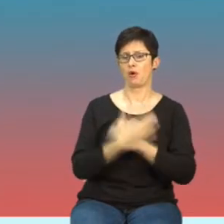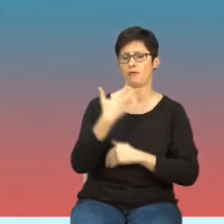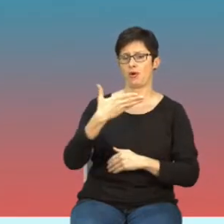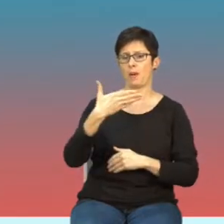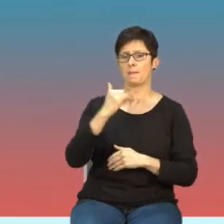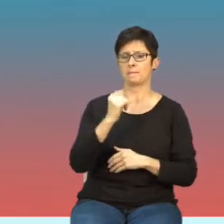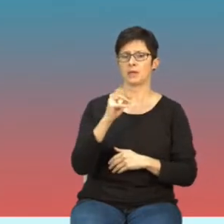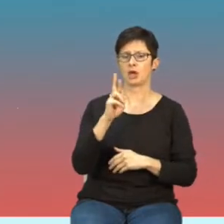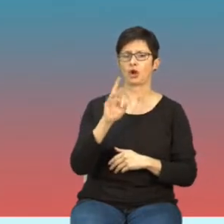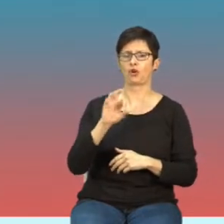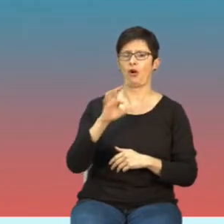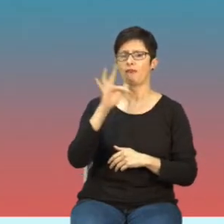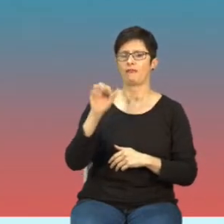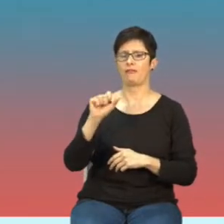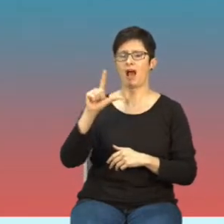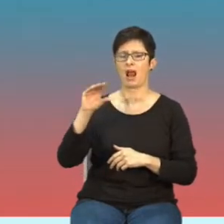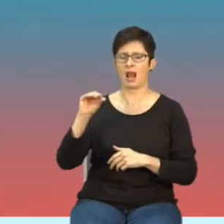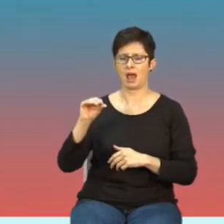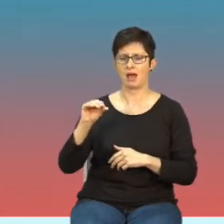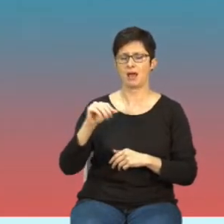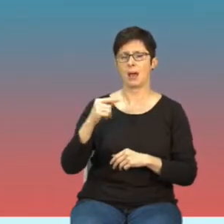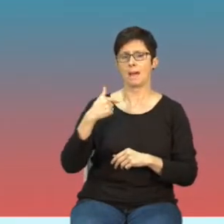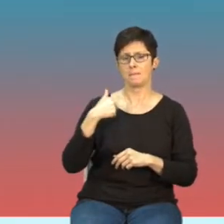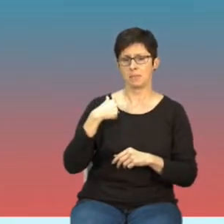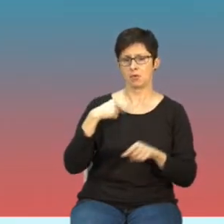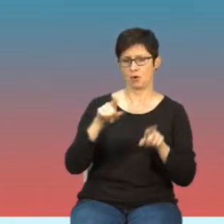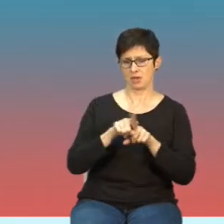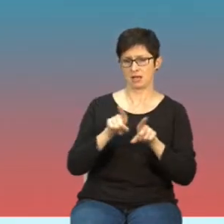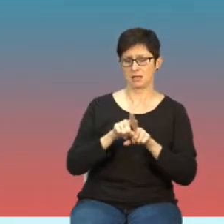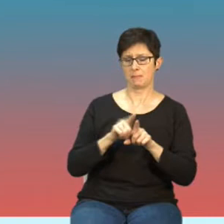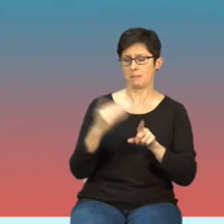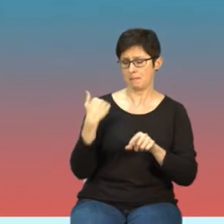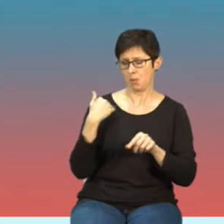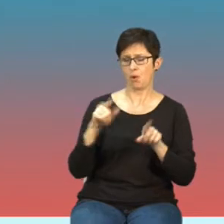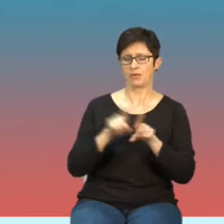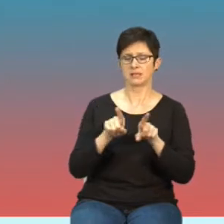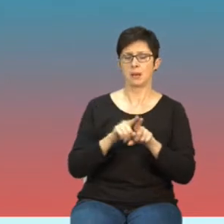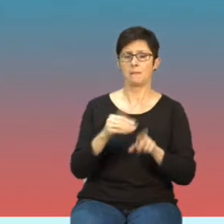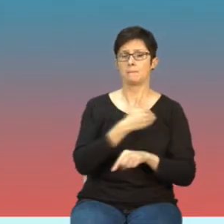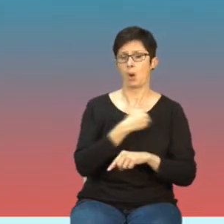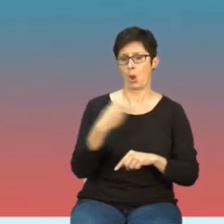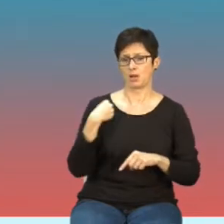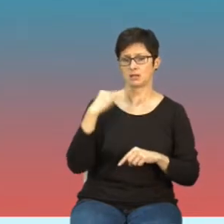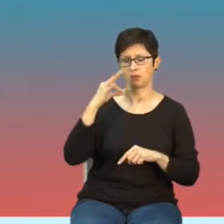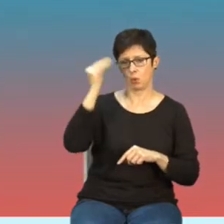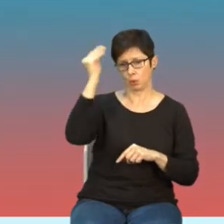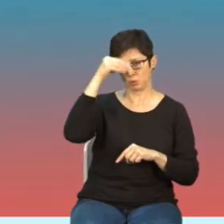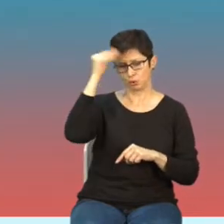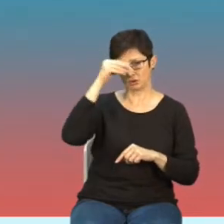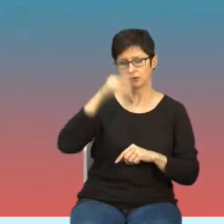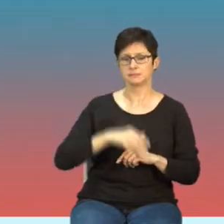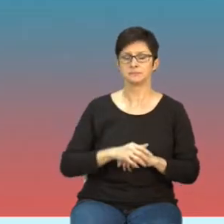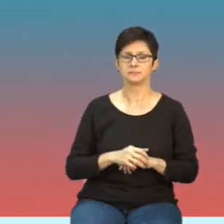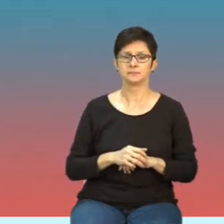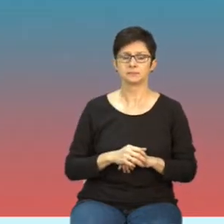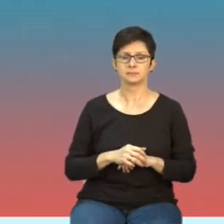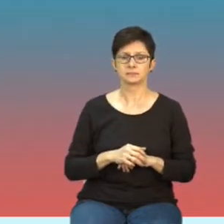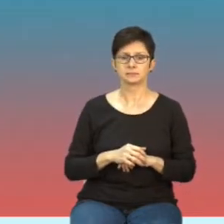zdrowie człowieka włożyli polscy uczelni. O tym nie można pamiętać, nie można zapomnieć.